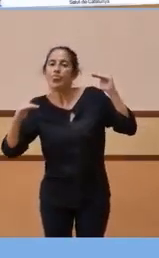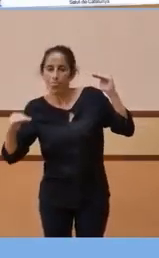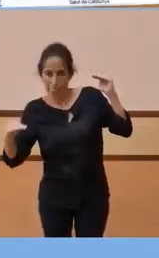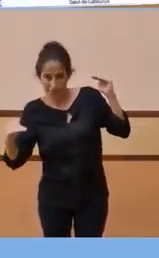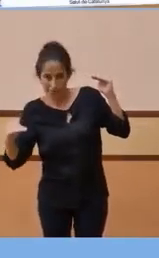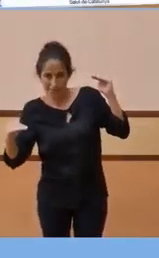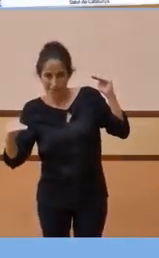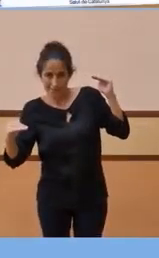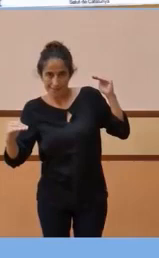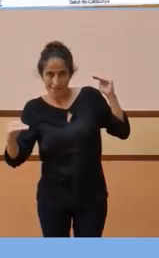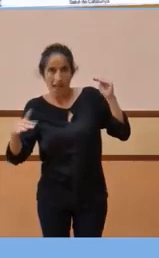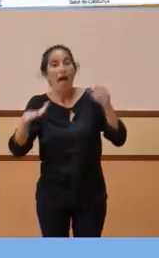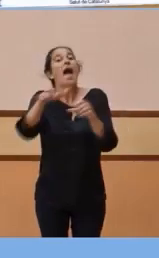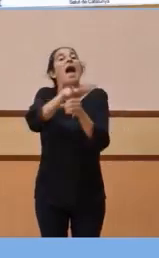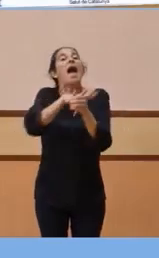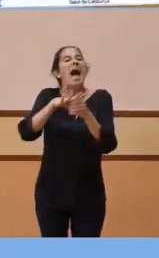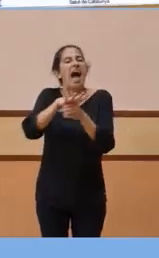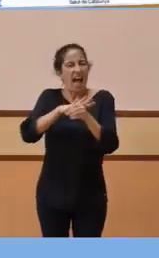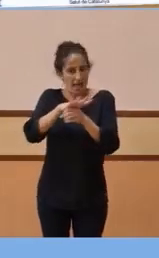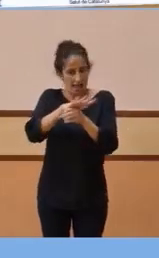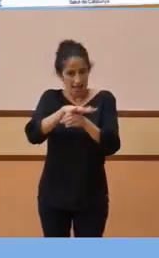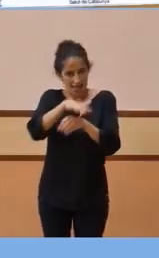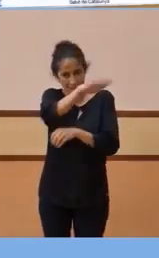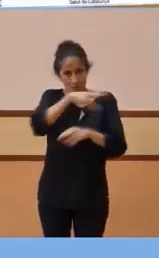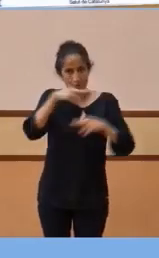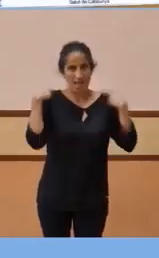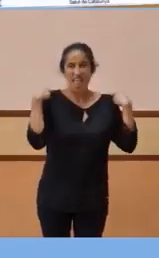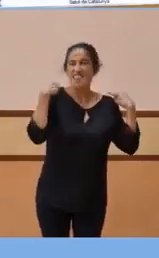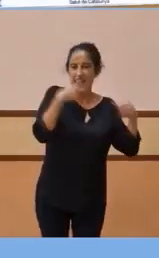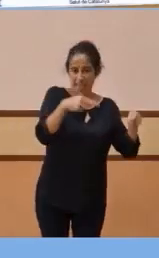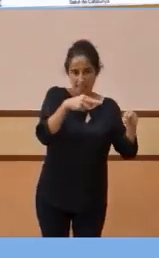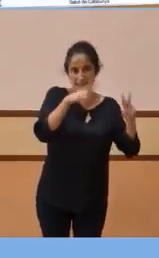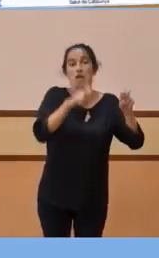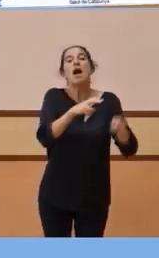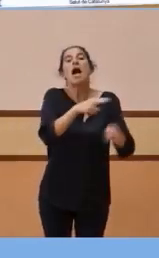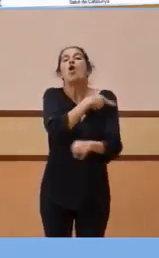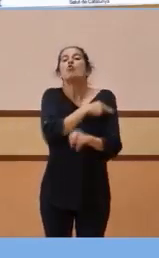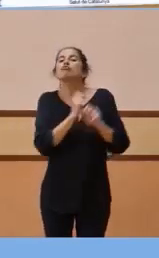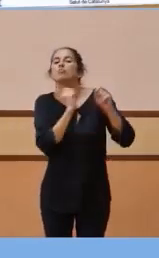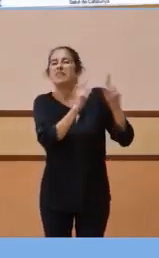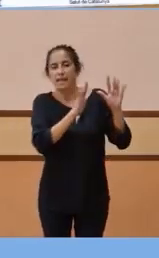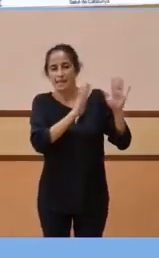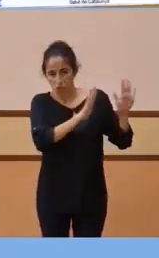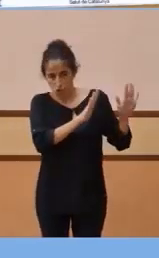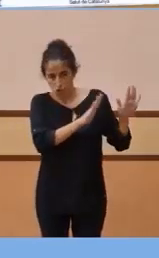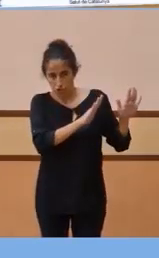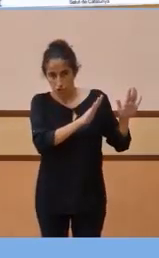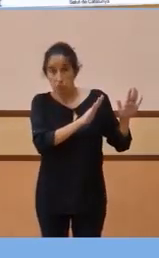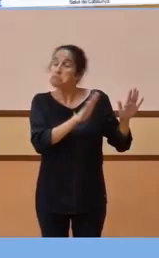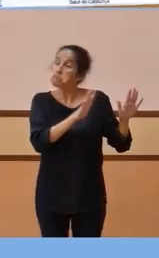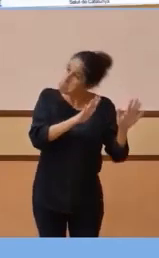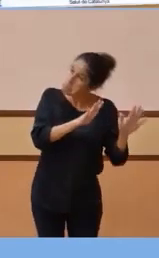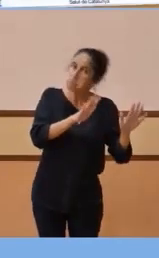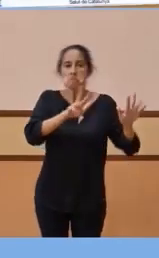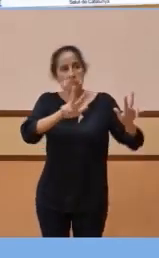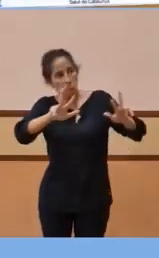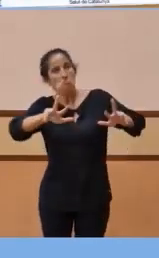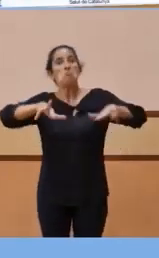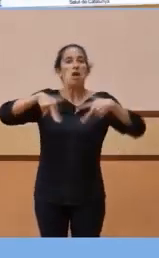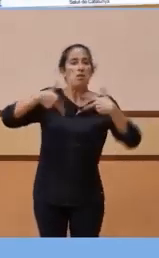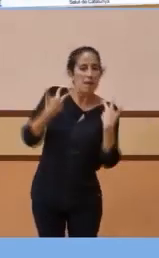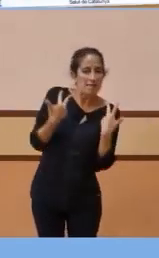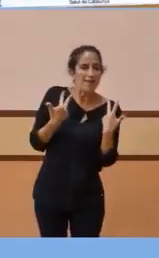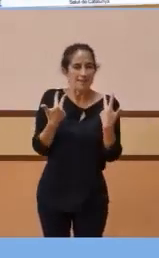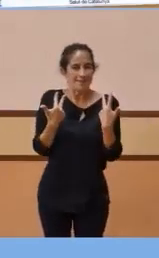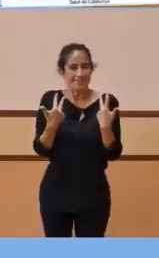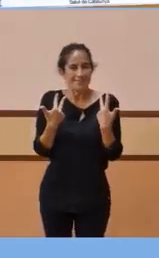la baixa, en el que és l'àrea de Lleida, des d'un punt de vista de les hospitalitzacions. Això permés, diguem-ne, alleugerir aquestes mesures